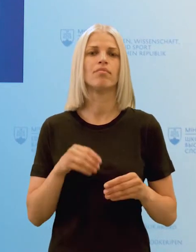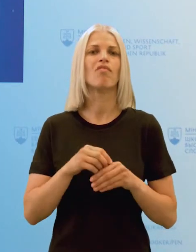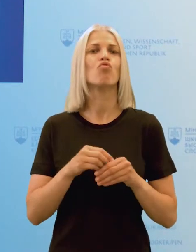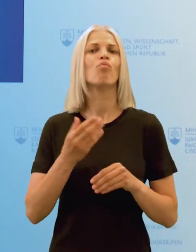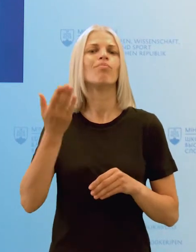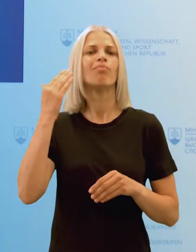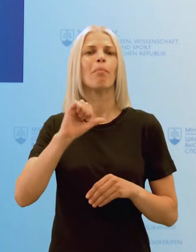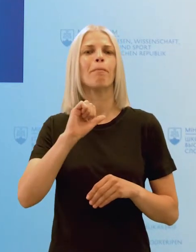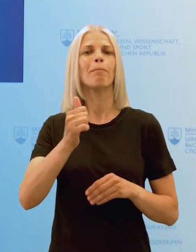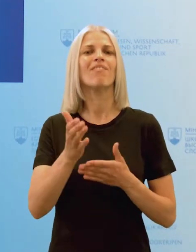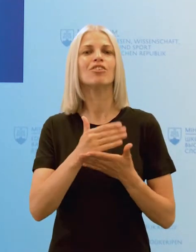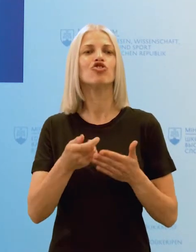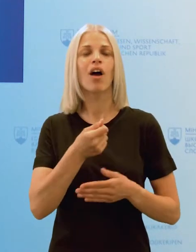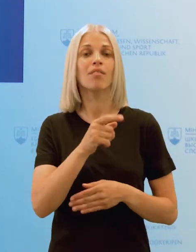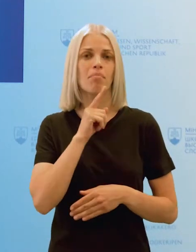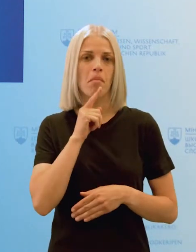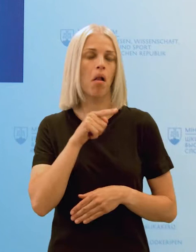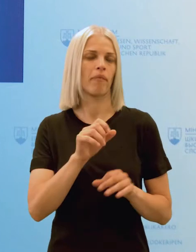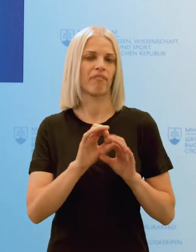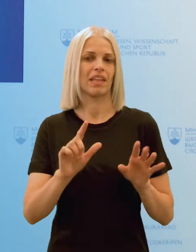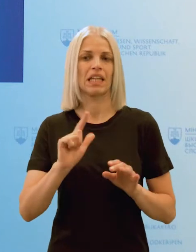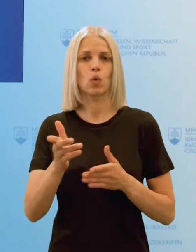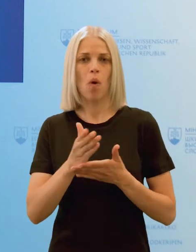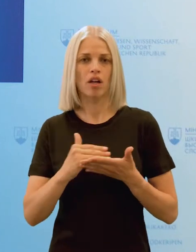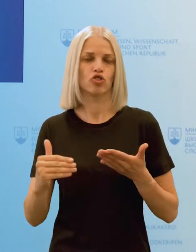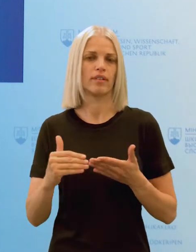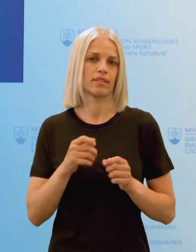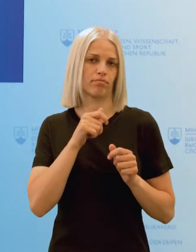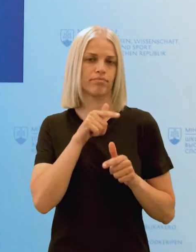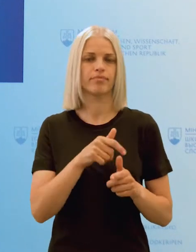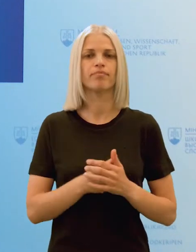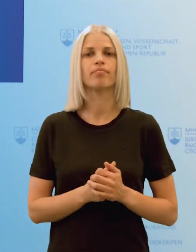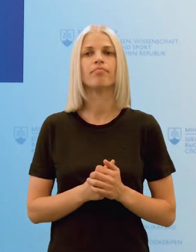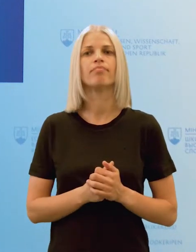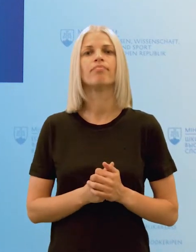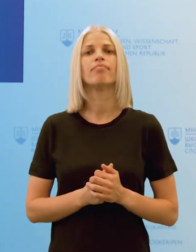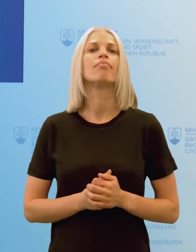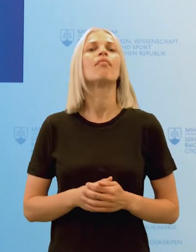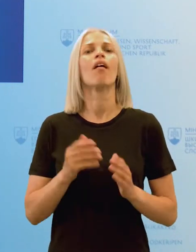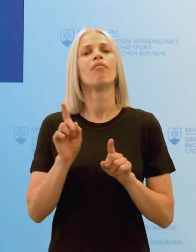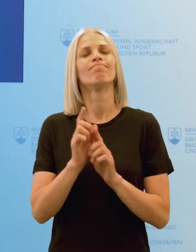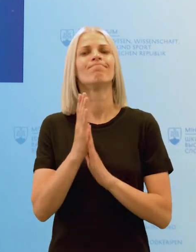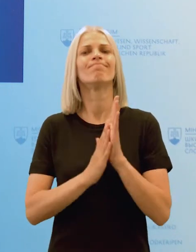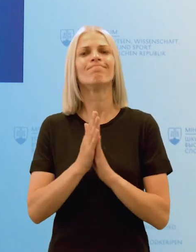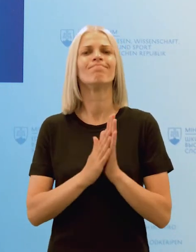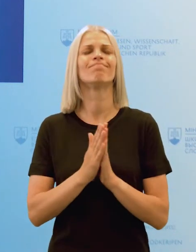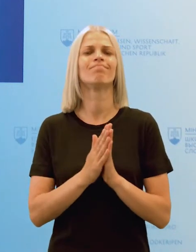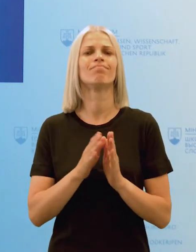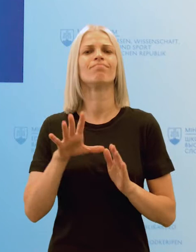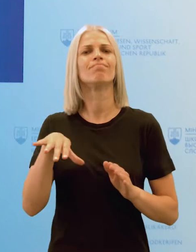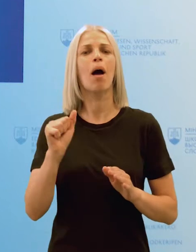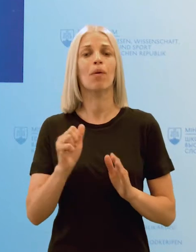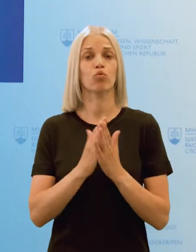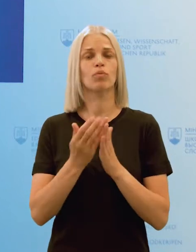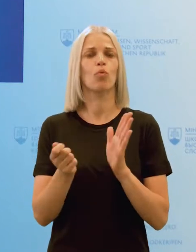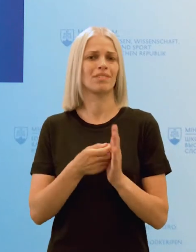dostačujúca. Tiež mi dovolte vyzvať školy a aj riaditeľov, aby naozaj zakupovali učebnice zodpovedne a